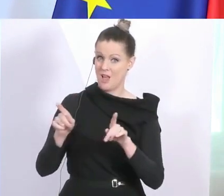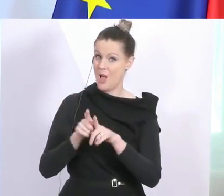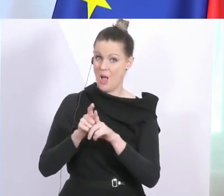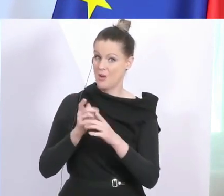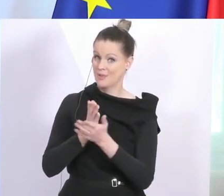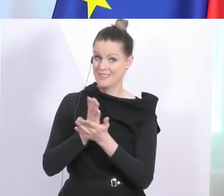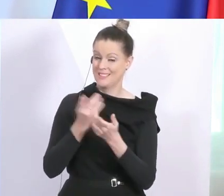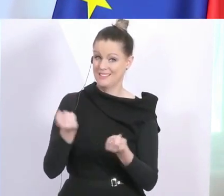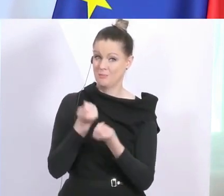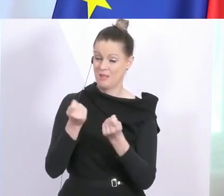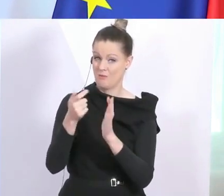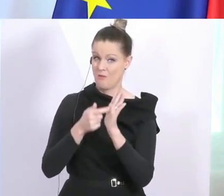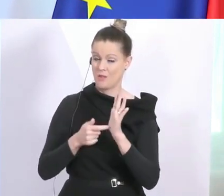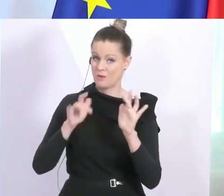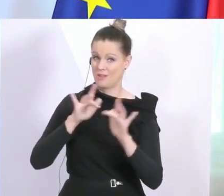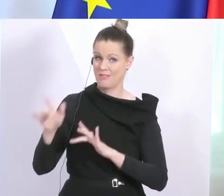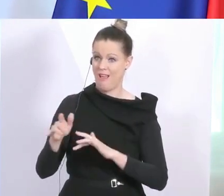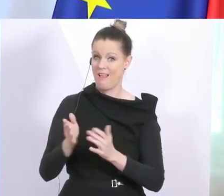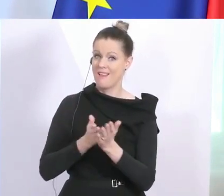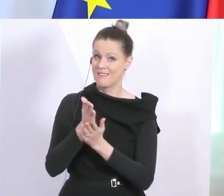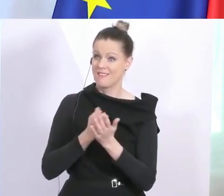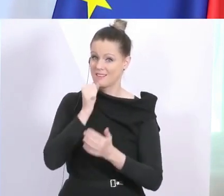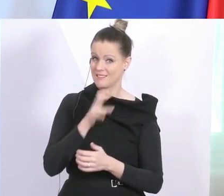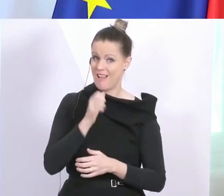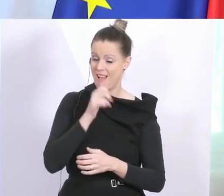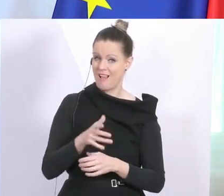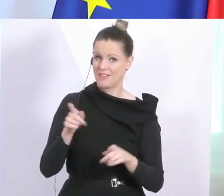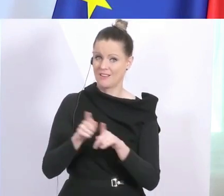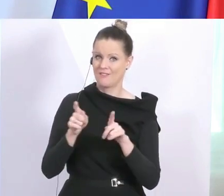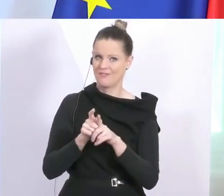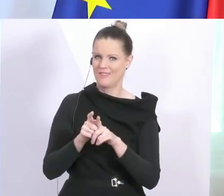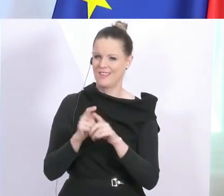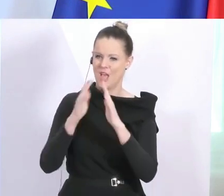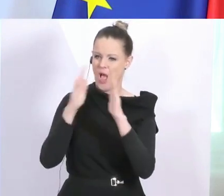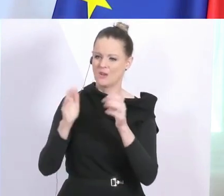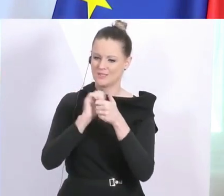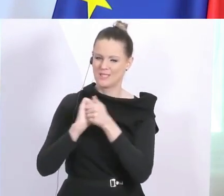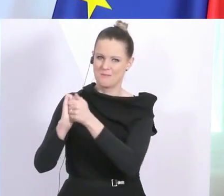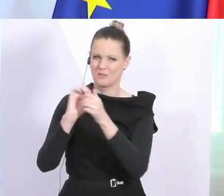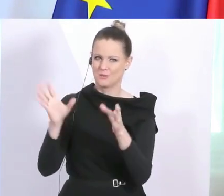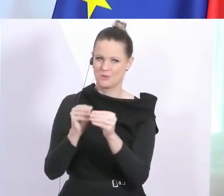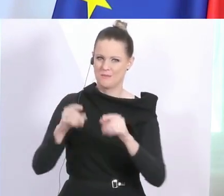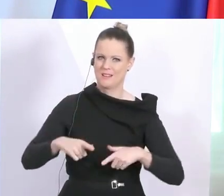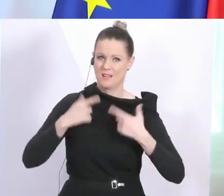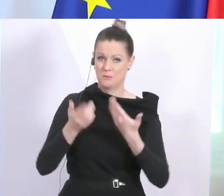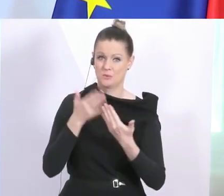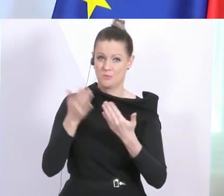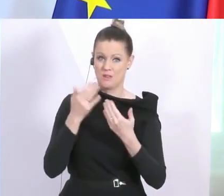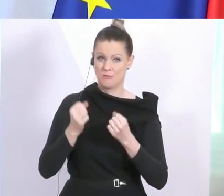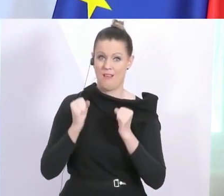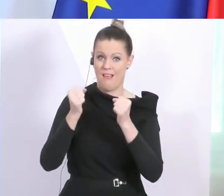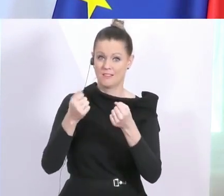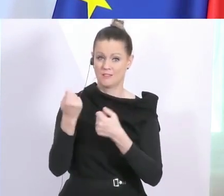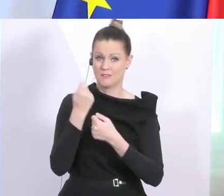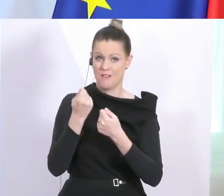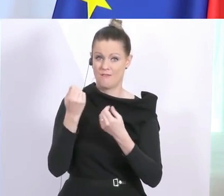Dienstbetrieb, dass ihr Dienstalltag so gesehen wird, wie wenn sie in einer häuslichen Gemeinschaft zusammenleben. Das ist aufgrund des Einsatzfahrzeuges gegeben. Das ist aufgrund